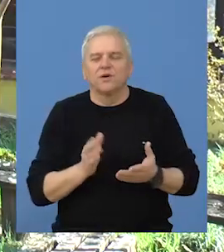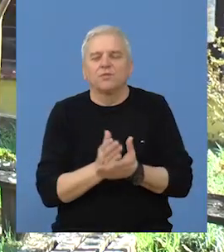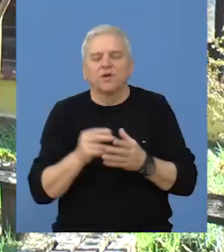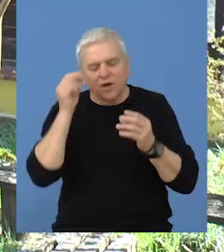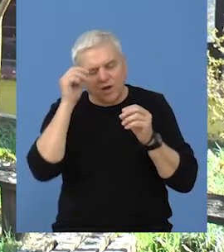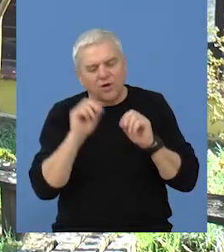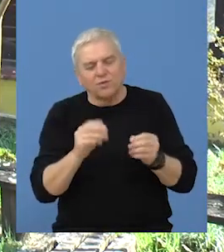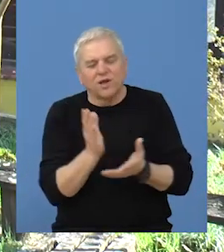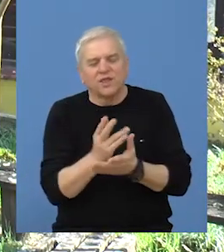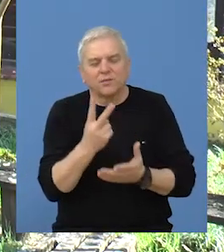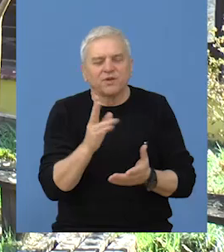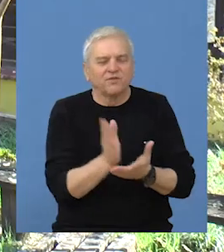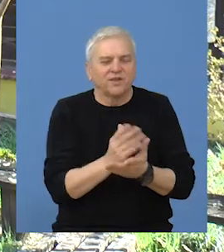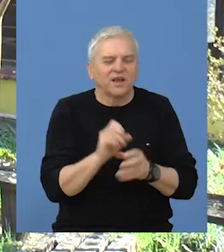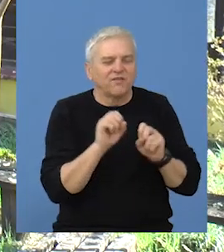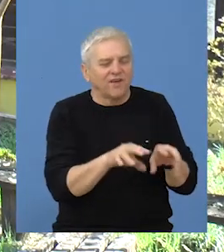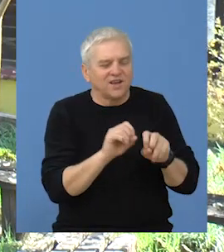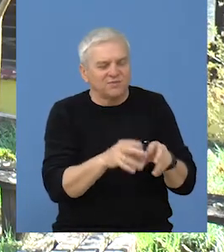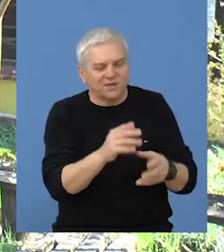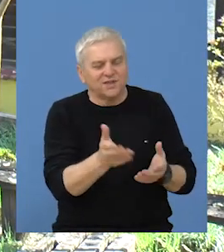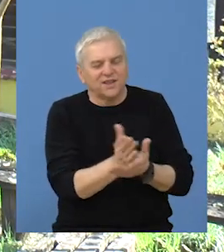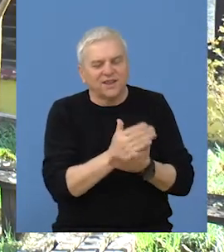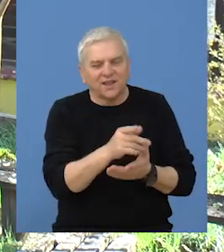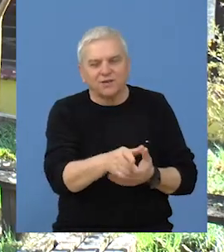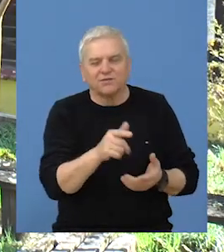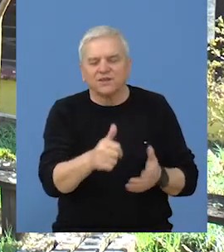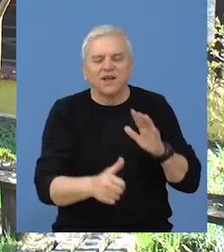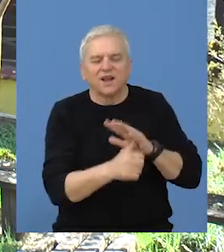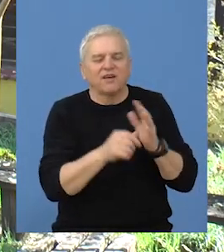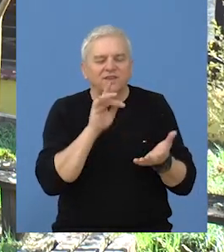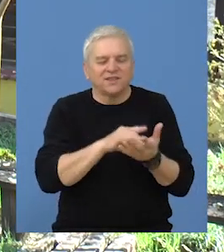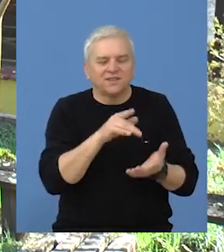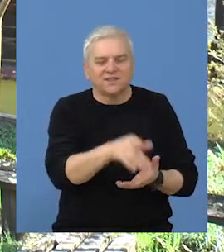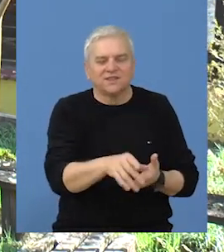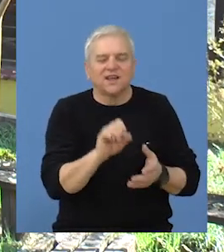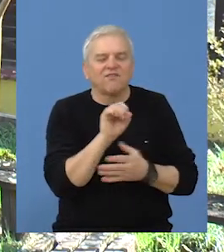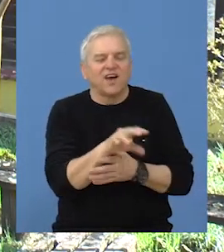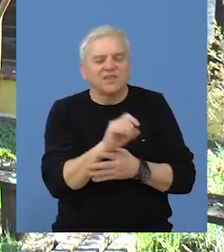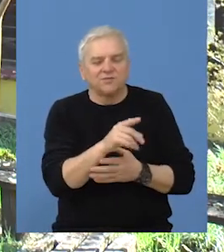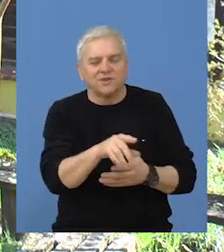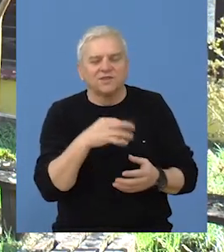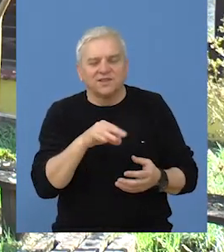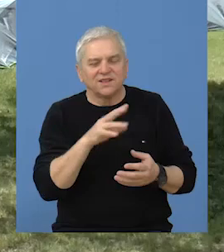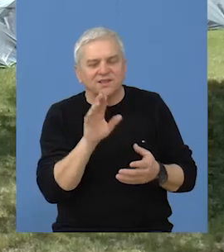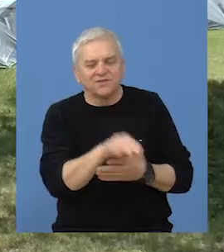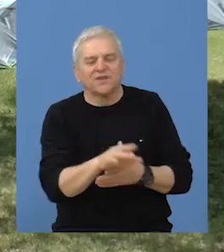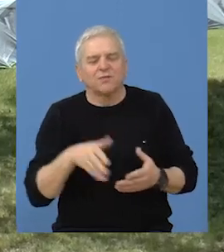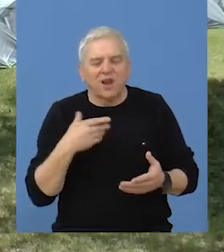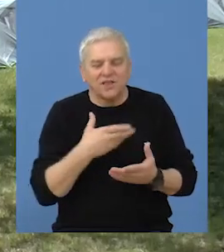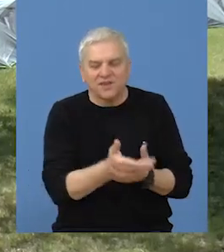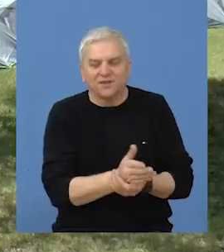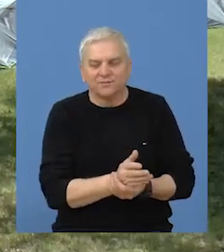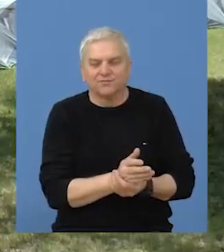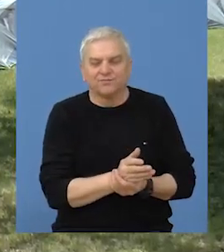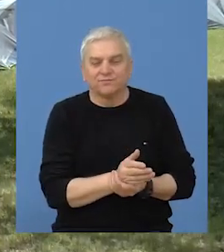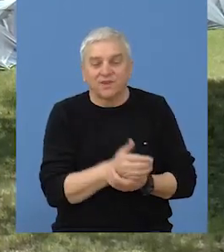Program delimo na dva dela znači prvi deo je vaspitanje znači taj glavni cilje ovaj vaspitanje sve strano vaspitanje